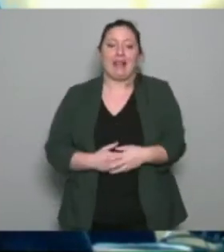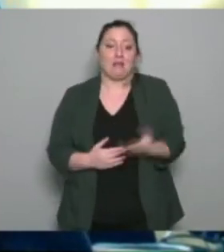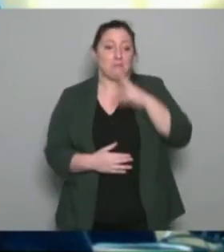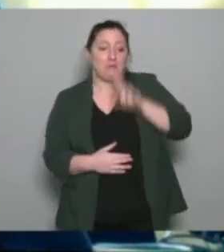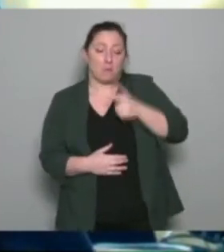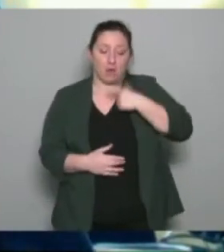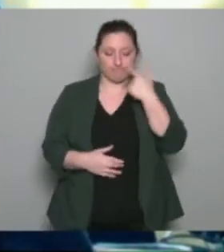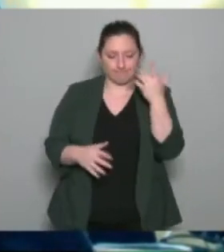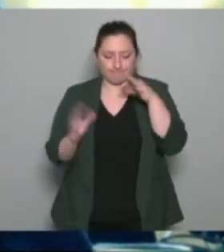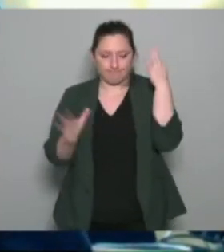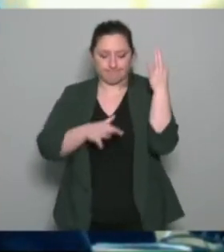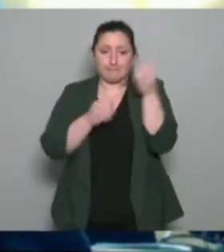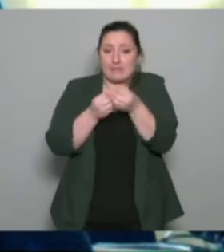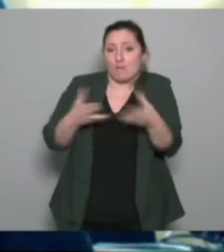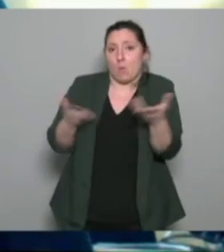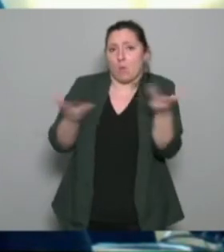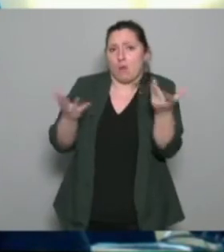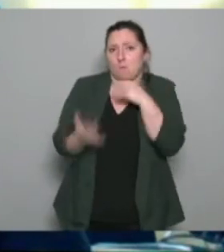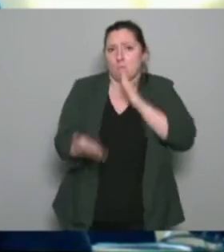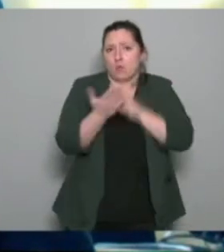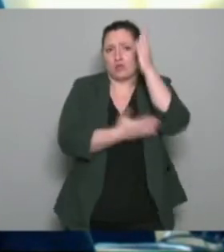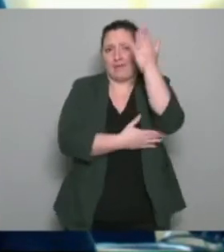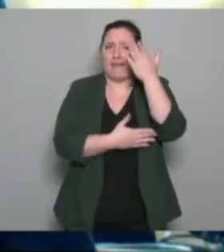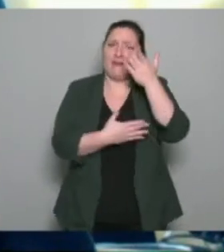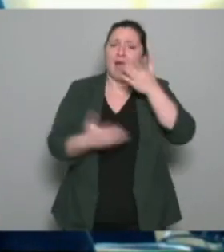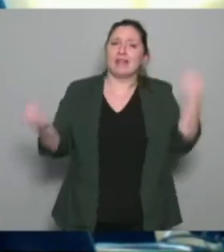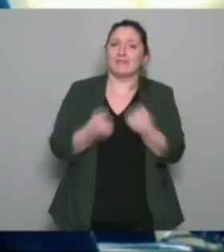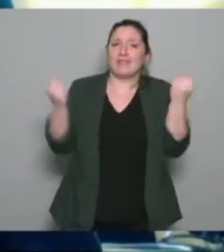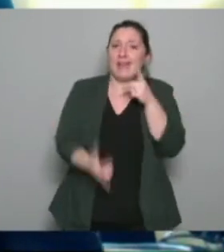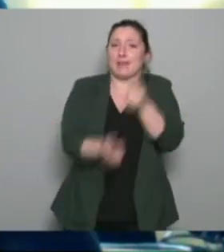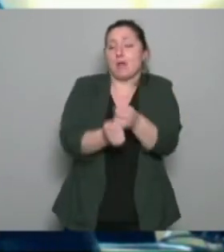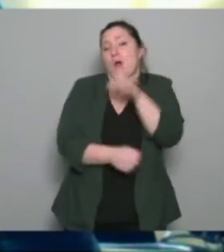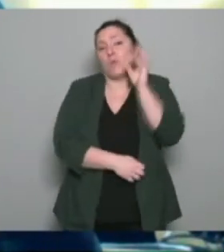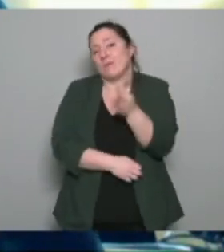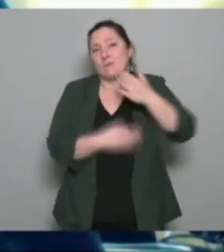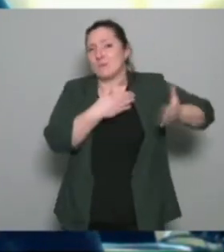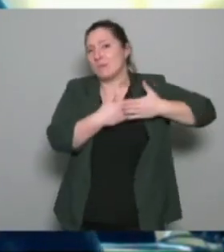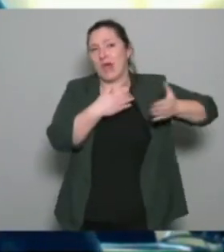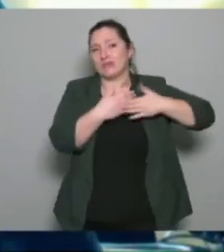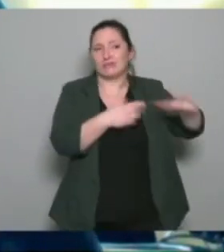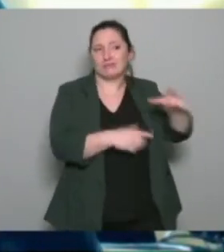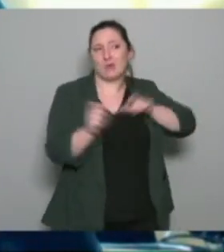effectivement d'actifs physiques adaptés. Effectivement, il a beaucoup de similitudes avec ce qui vient d'être dit